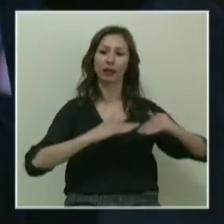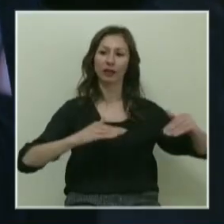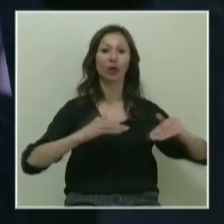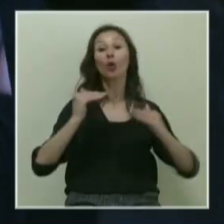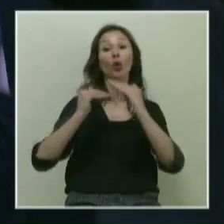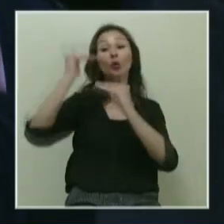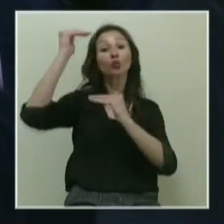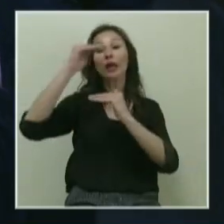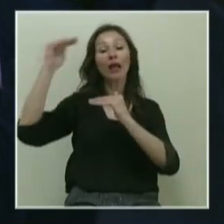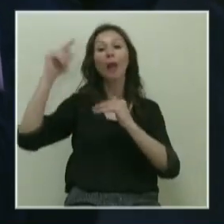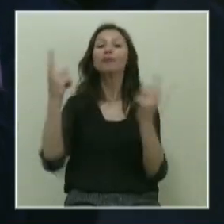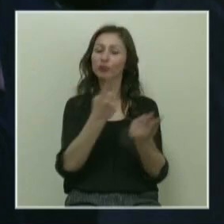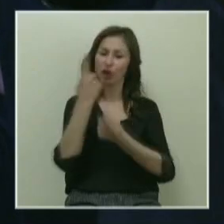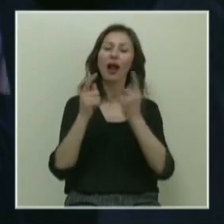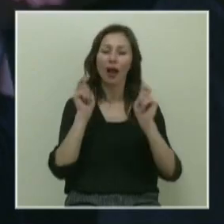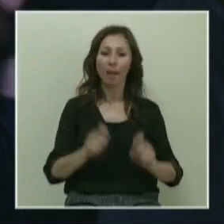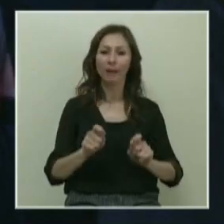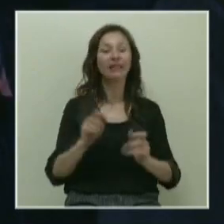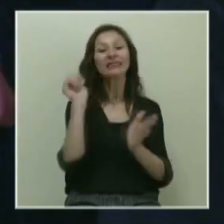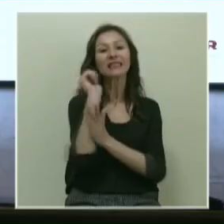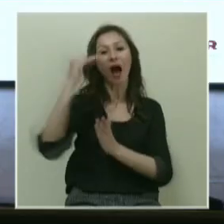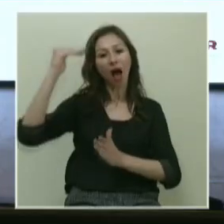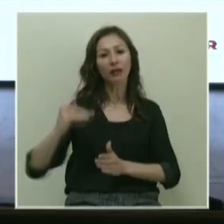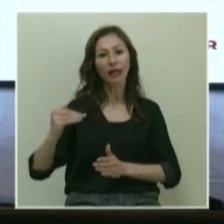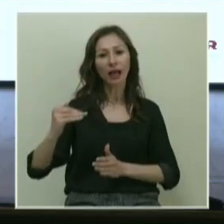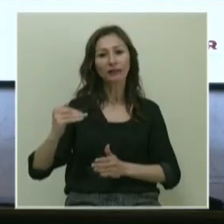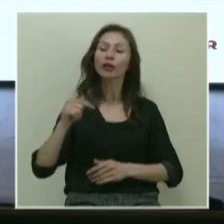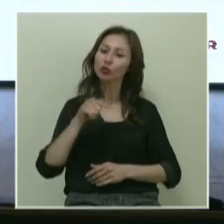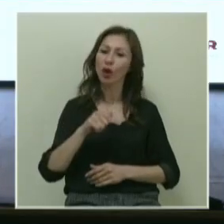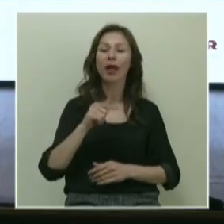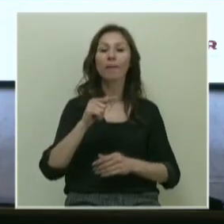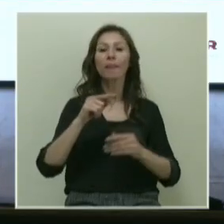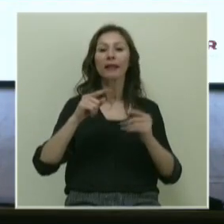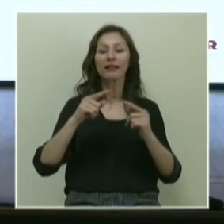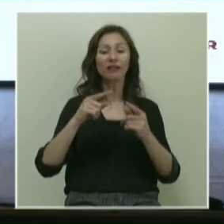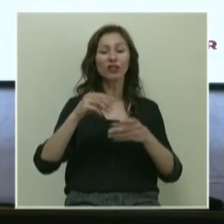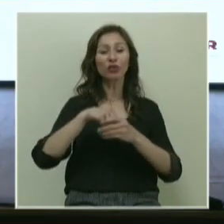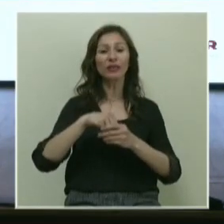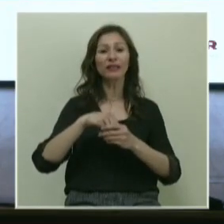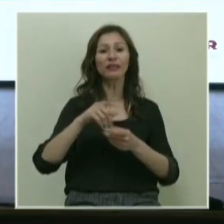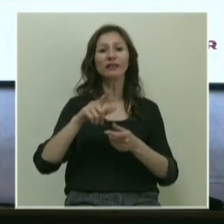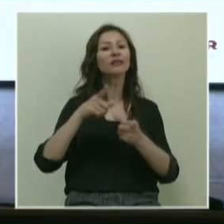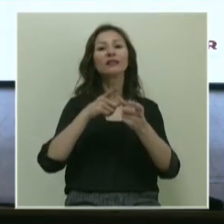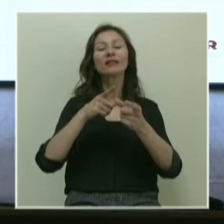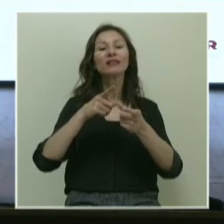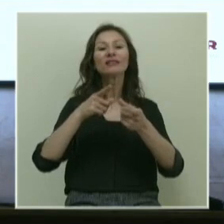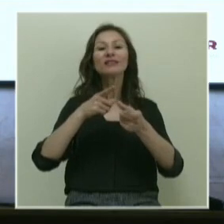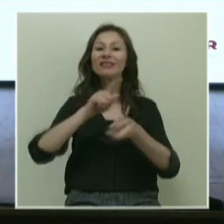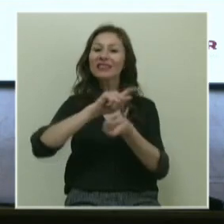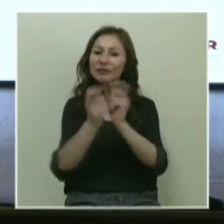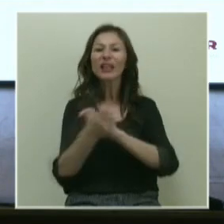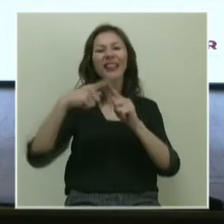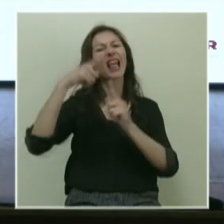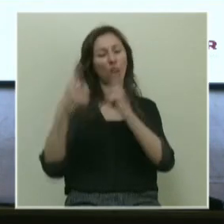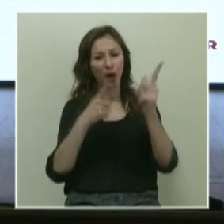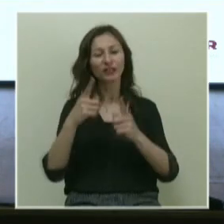üsttekiler bir şeyler yapabilir. Sağ alttakilerse şöyle, inovasyonun sınırına gelmişler. Sen onları yakalayamazsın öyle konular. Onlar,